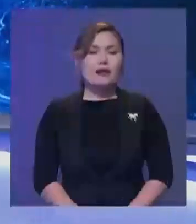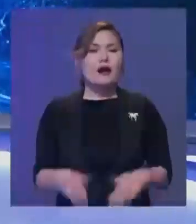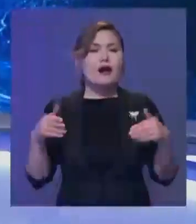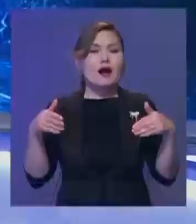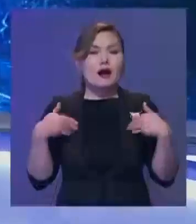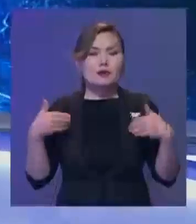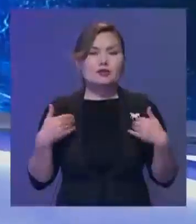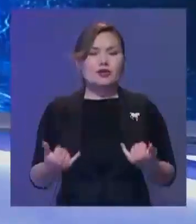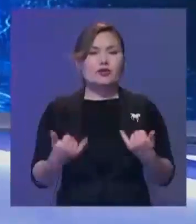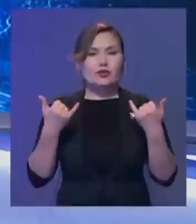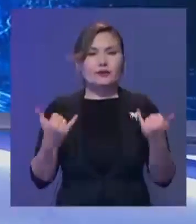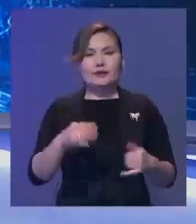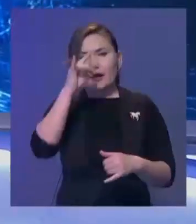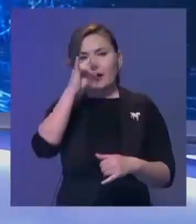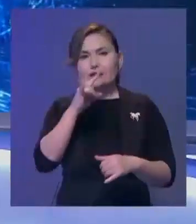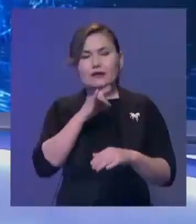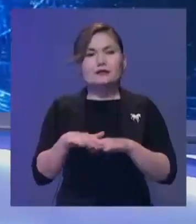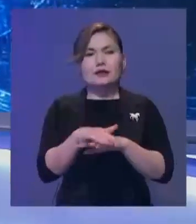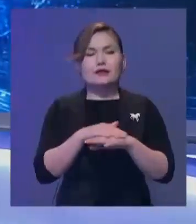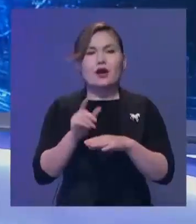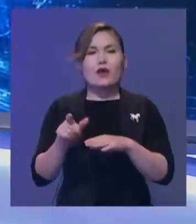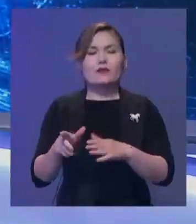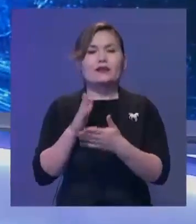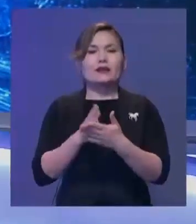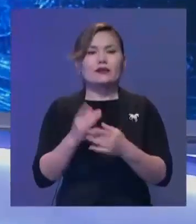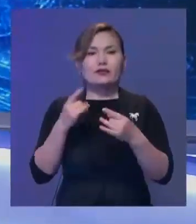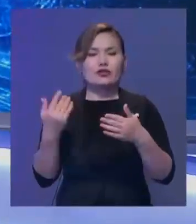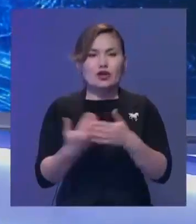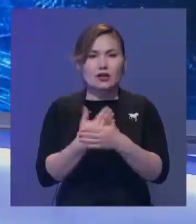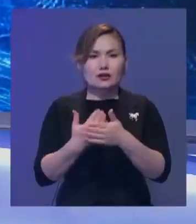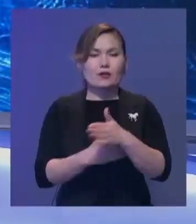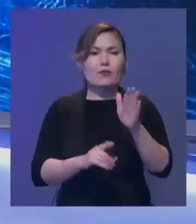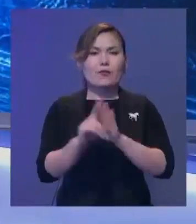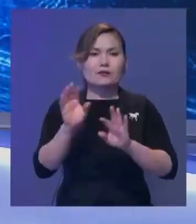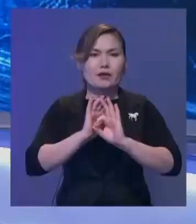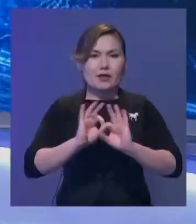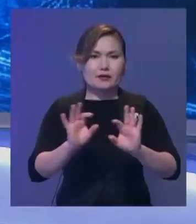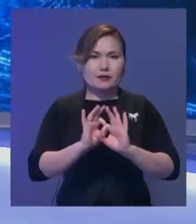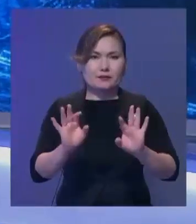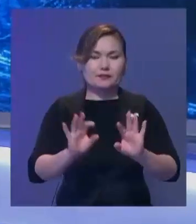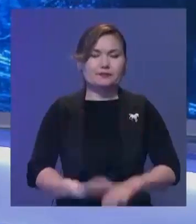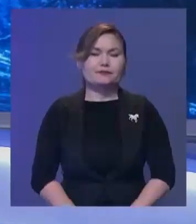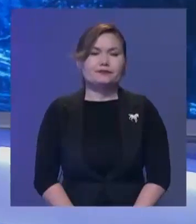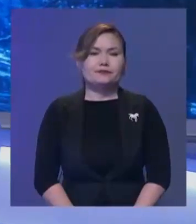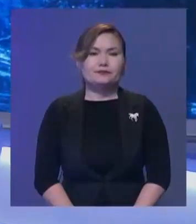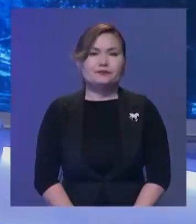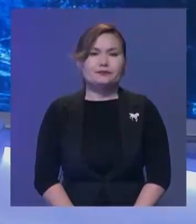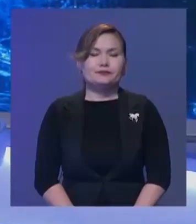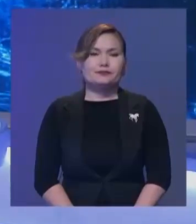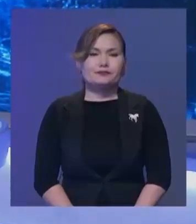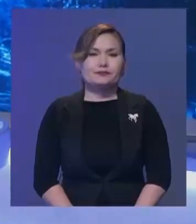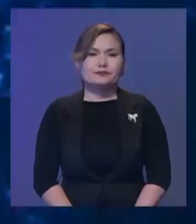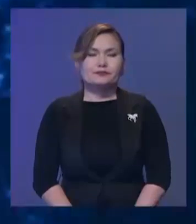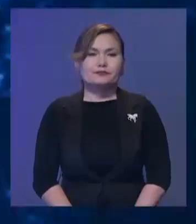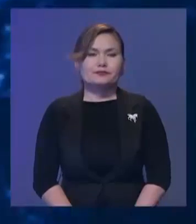Құрметті көрімен бастақпараттығы арнаның тікеле еферінде жаңалықтар студияда Динара Кунафина сұрдаудармада Самал Жантемір.